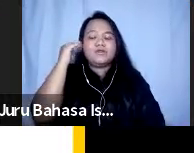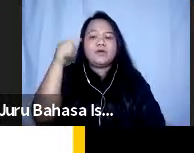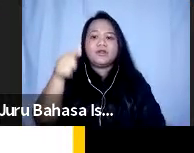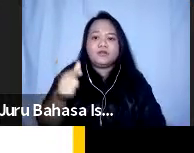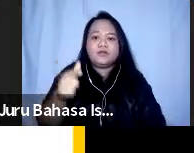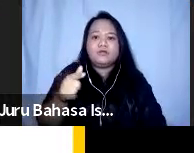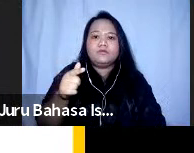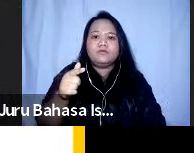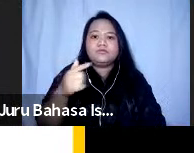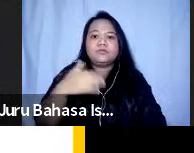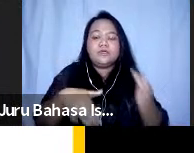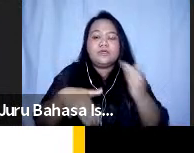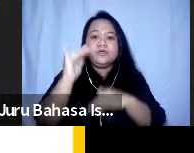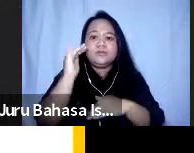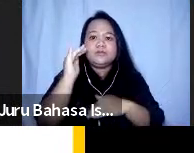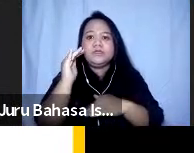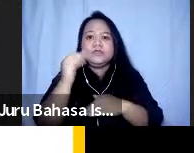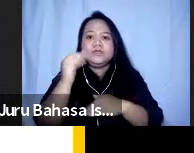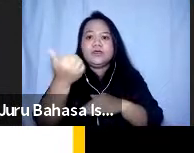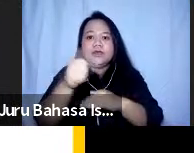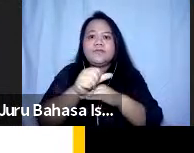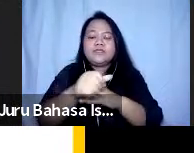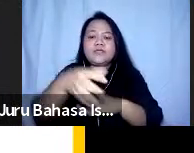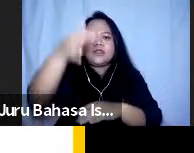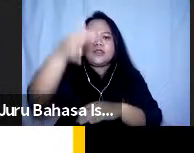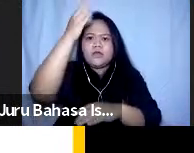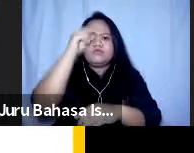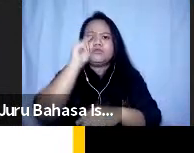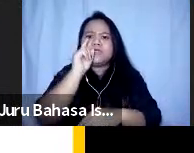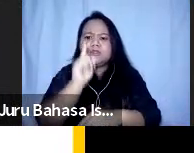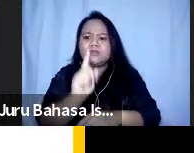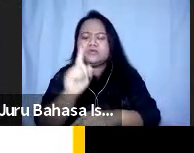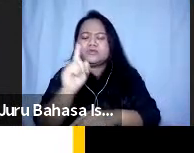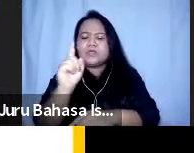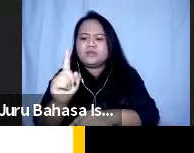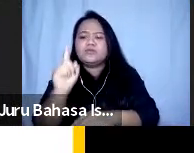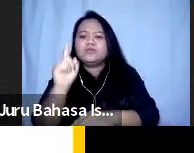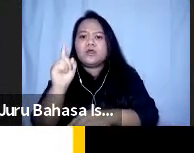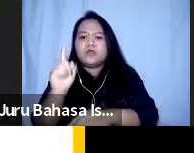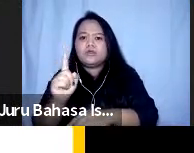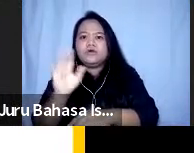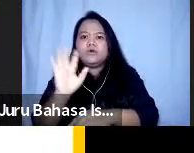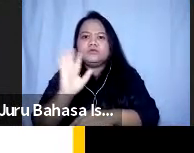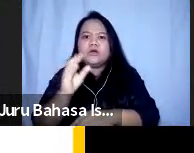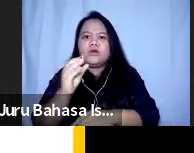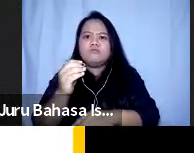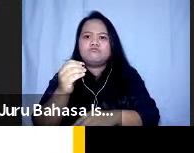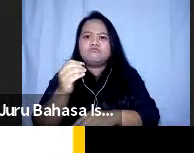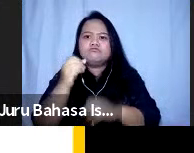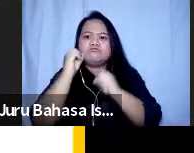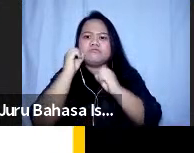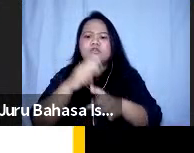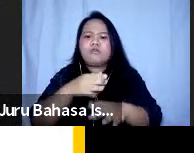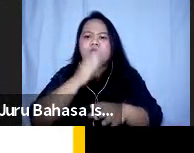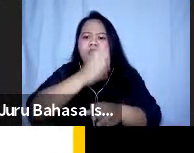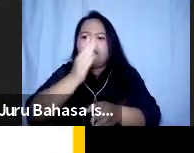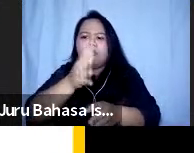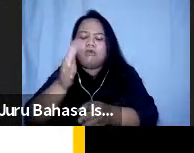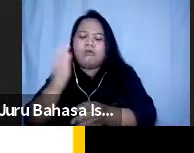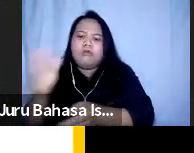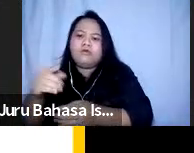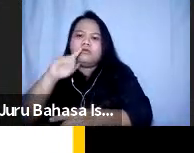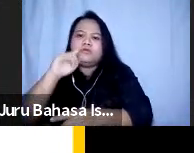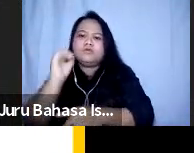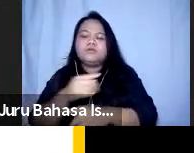lebih bisa memahami satu per satu jadi jangan memberikan perintah yang beruntun begitu jadi